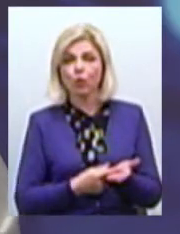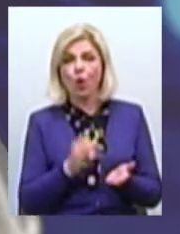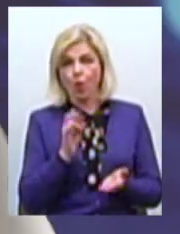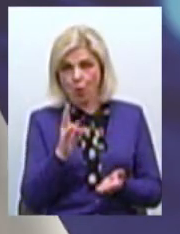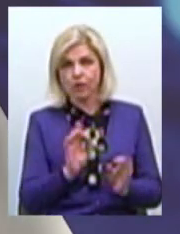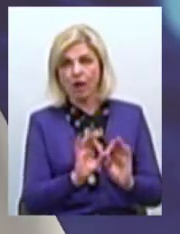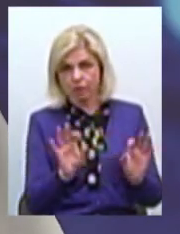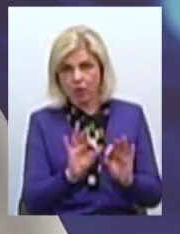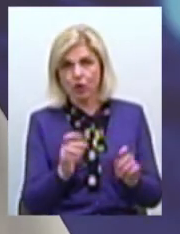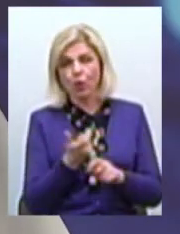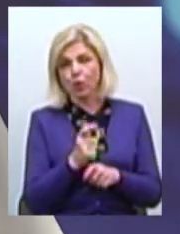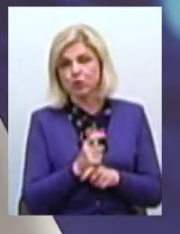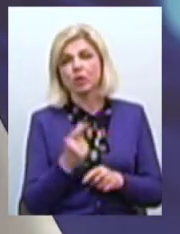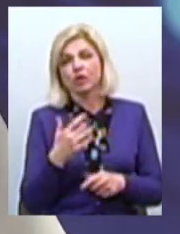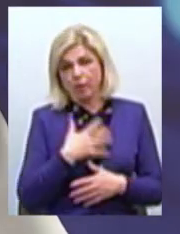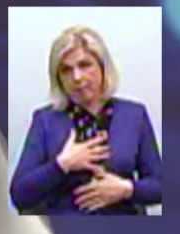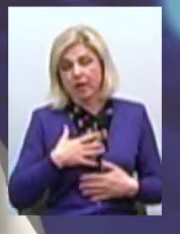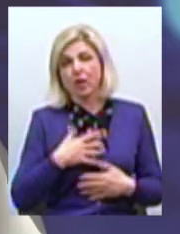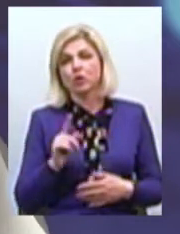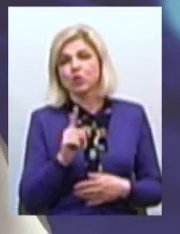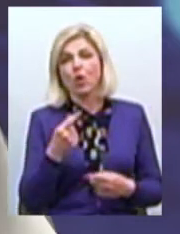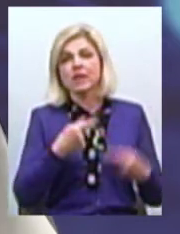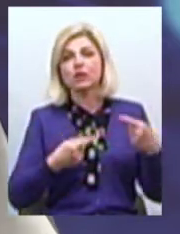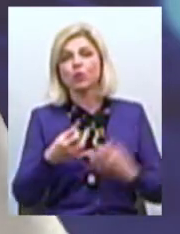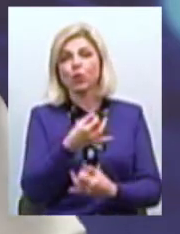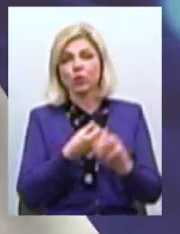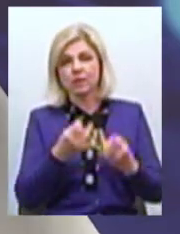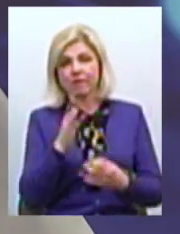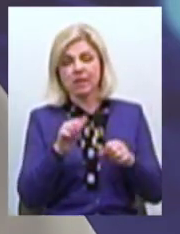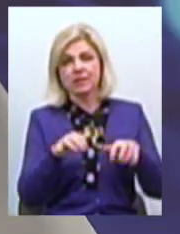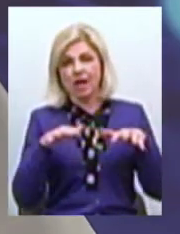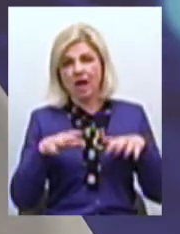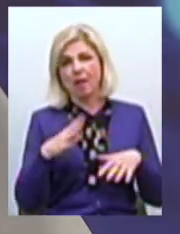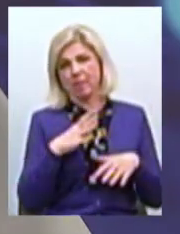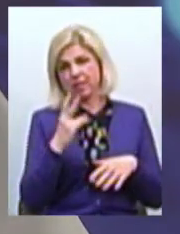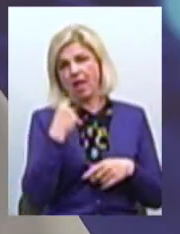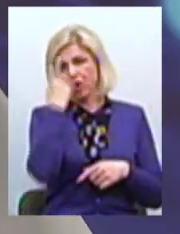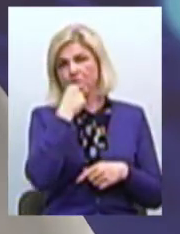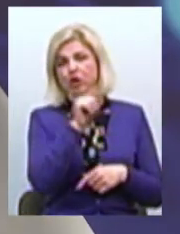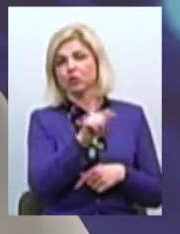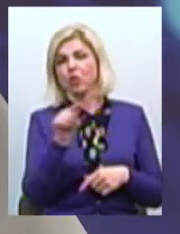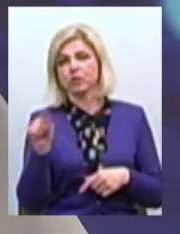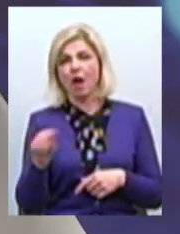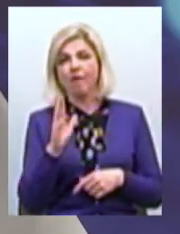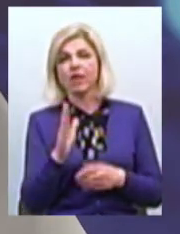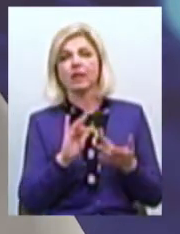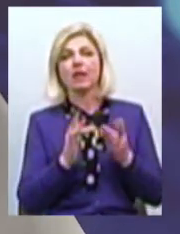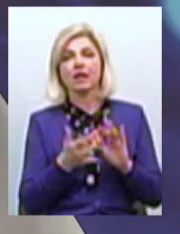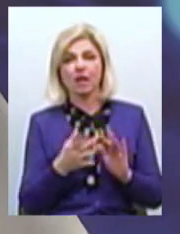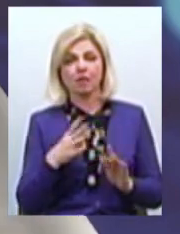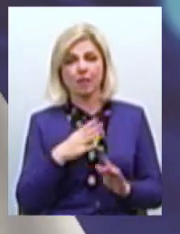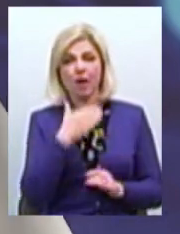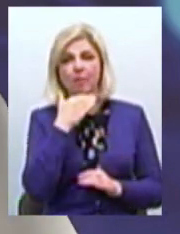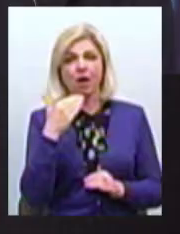Мені дуже прикро, що дискусія в залі була на особистості А до цього в інтернеті було дуже